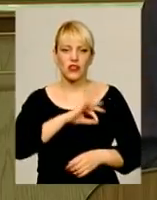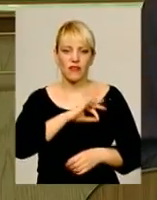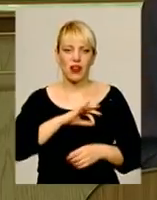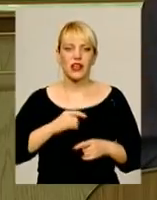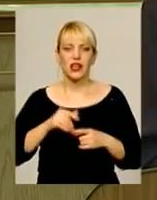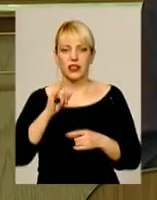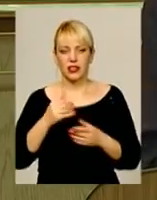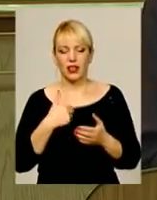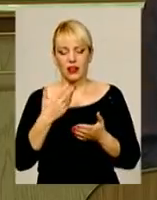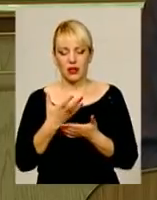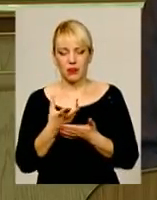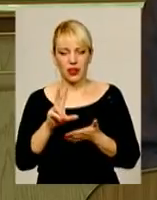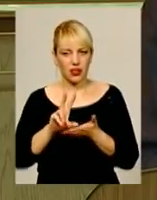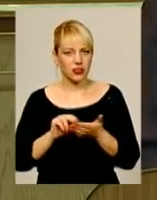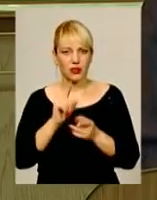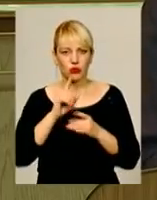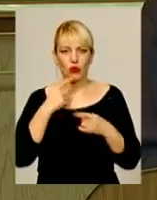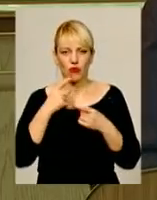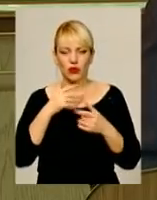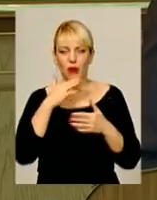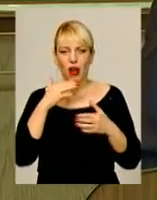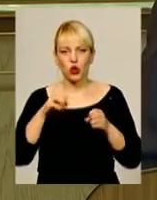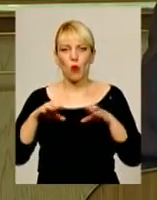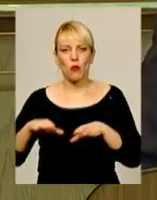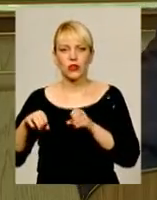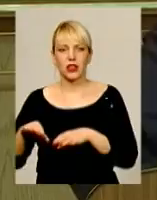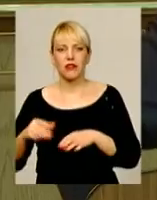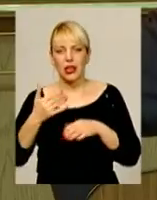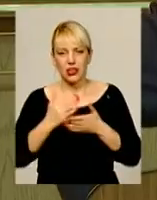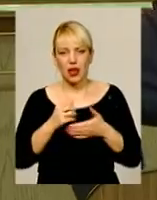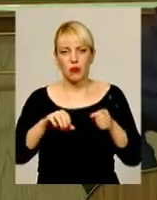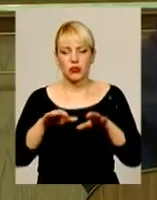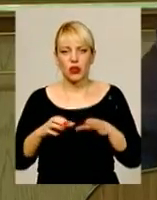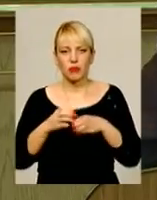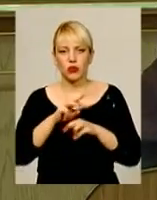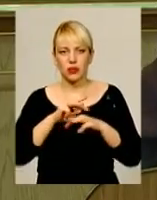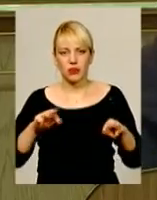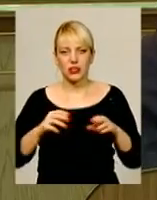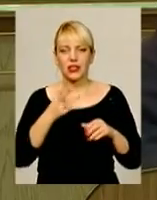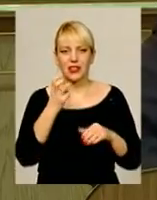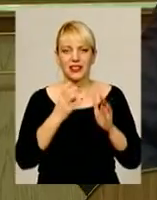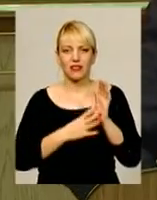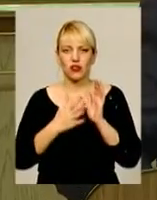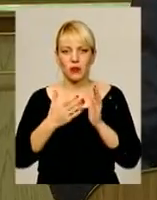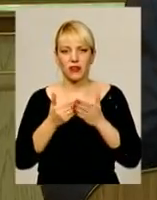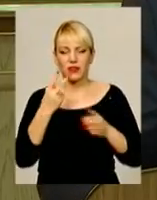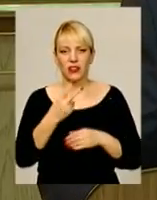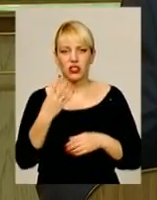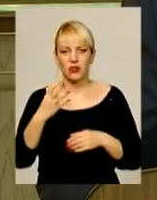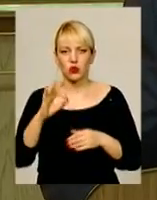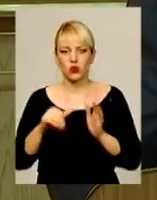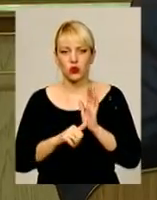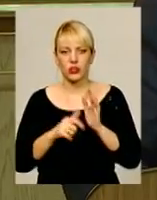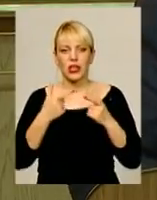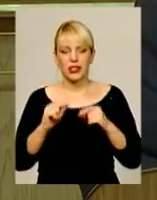Я, наприклад, не буду говорити багато постанов, тільки розумію, наприклад, постанову Кабінету міністрів 395-24-06.